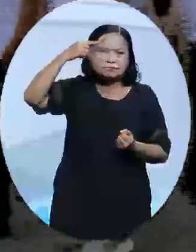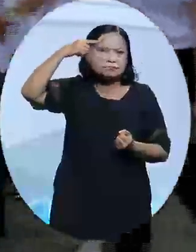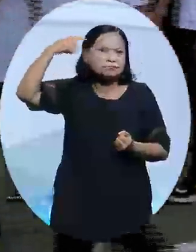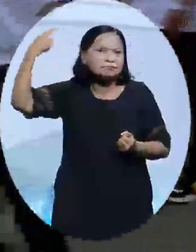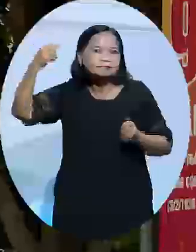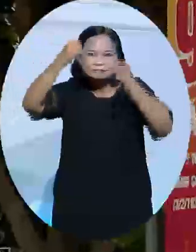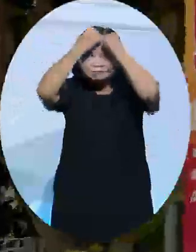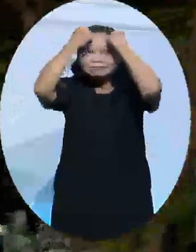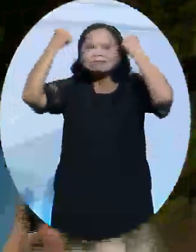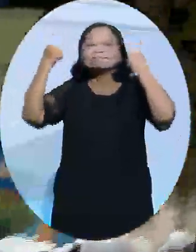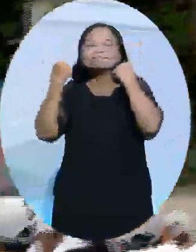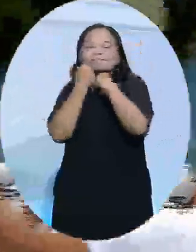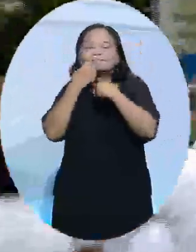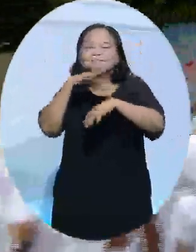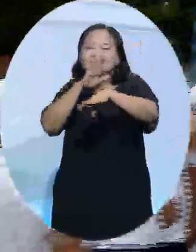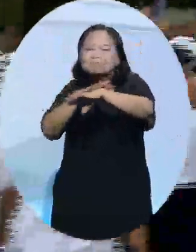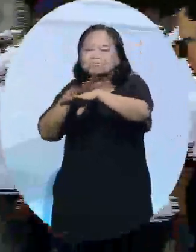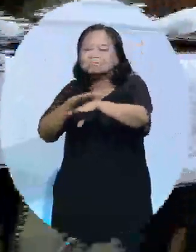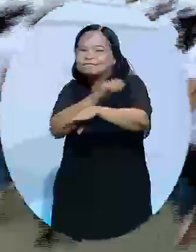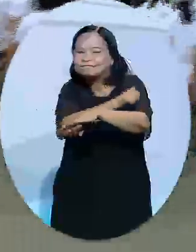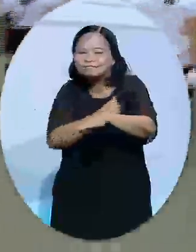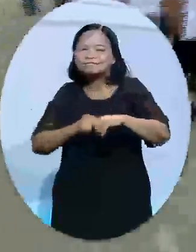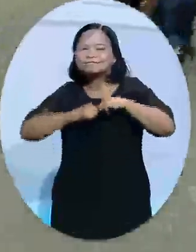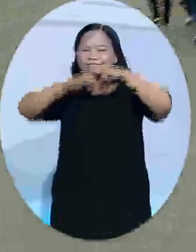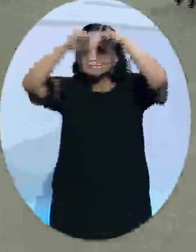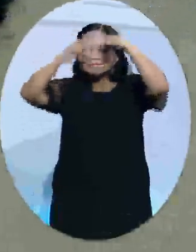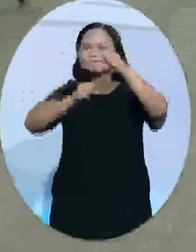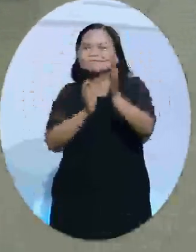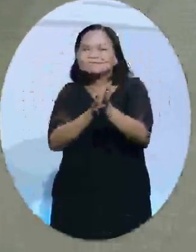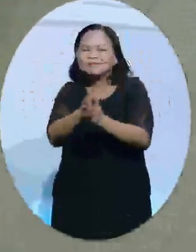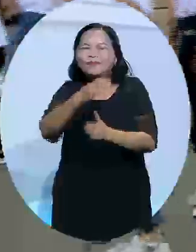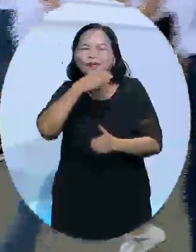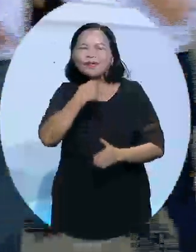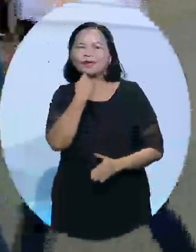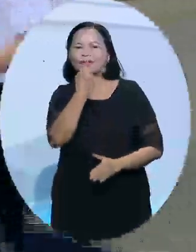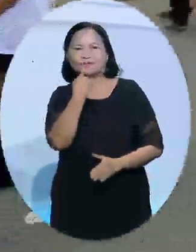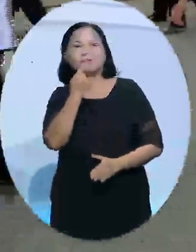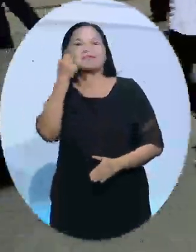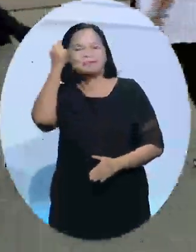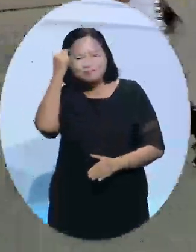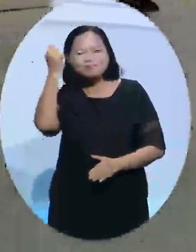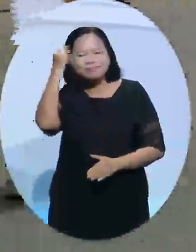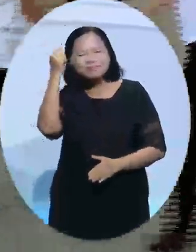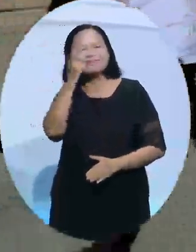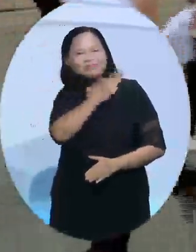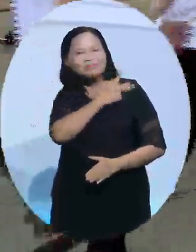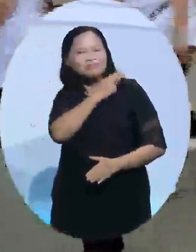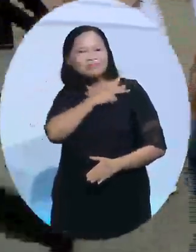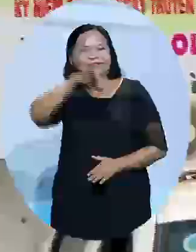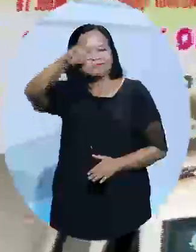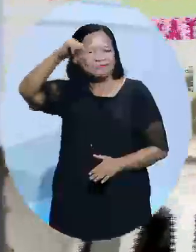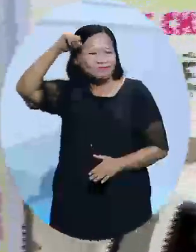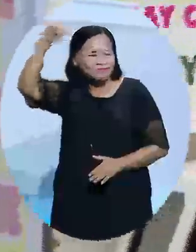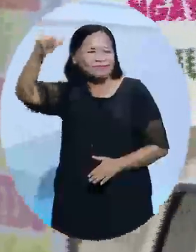phong cách Hồ Chí Minh và thực hiện lời kêu gọi đồng bào tập thể dục của bác, đồng thời tuyên truyền, nâng cao nhận thức về vai trò, ý nghĩa và